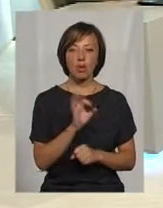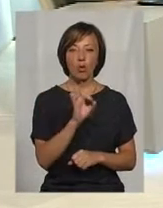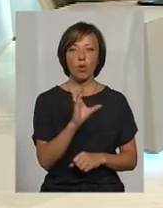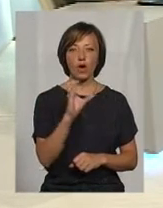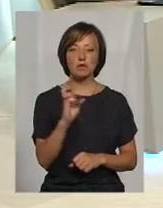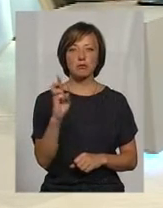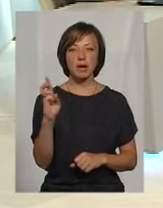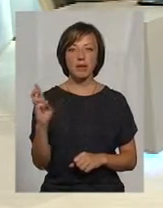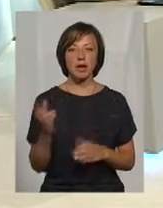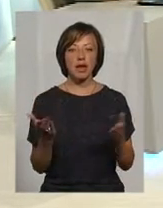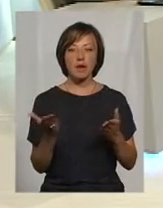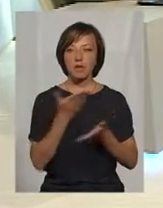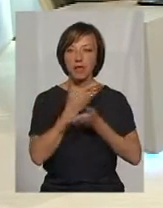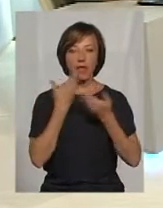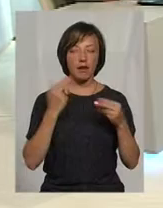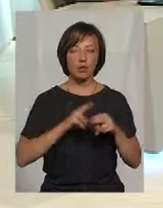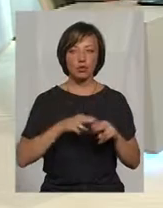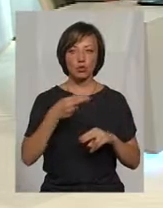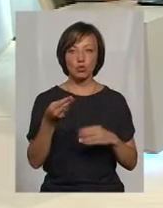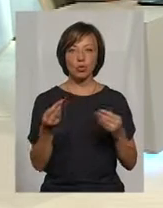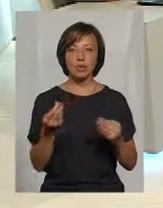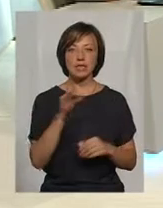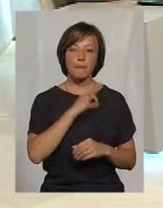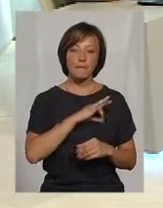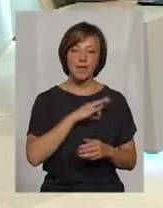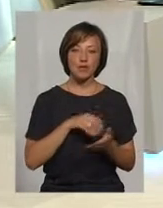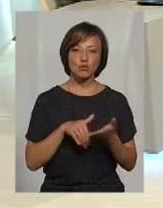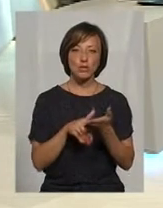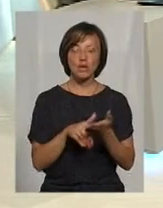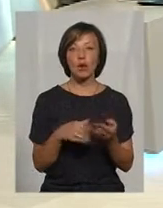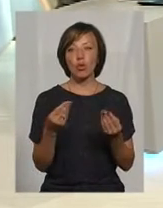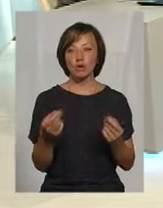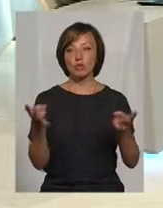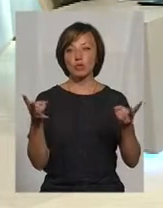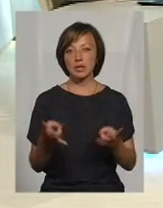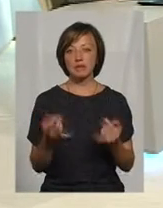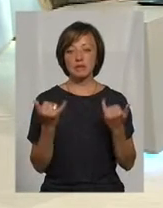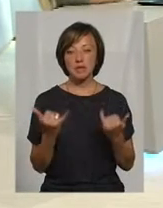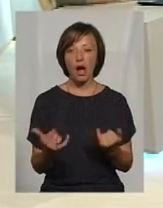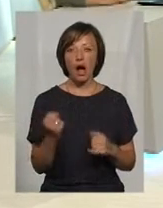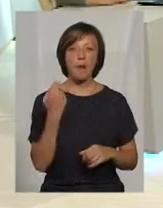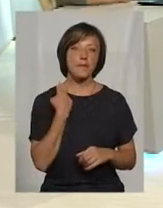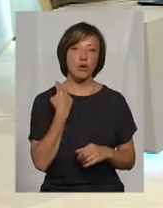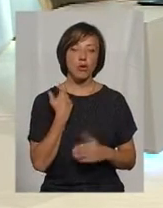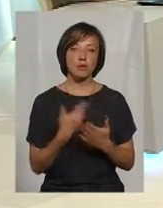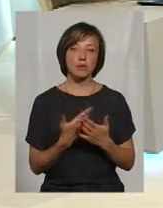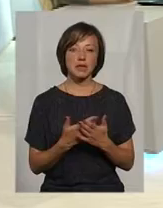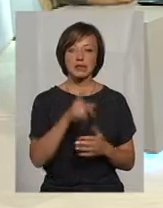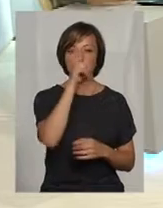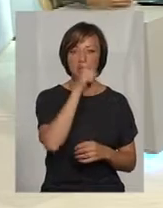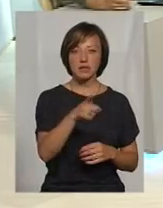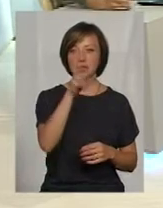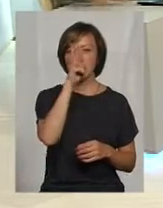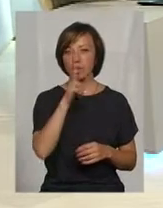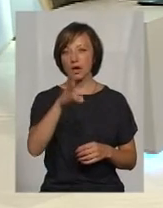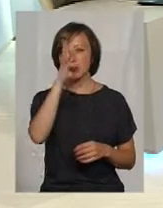співвласників, яким не відшкодовують кошти за пільги субсидій? Тому що гроші потрібно вже, а заборгованість є за місяць,